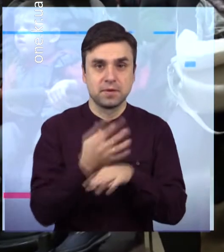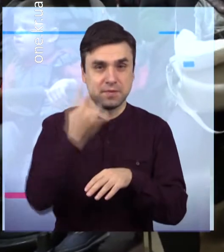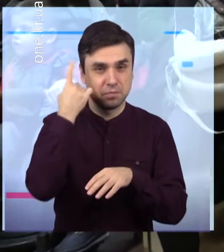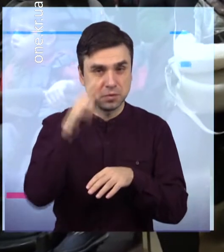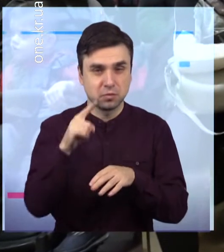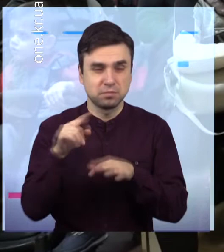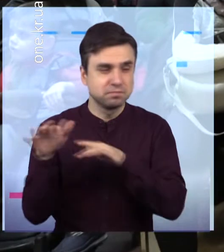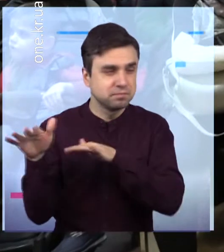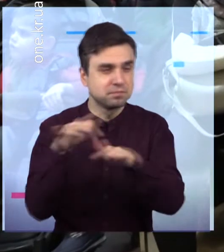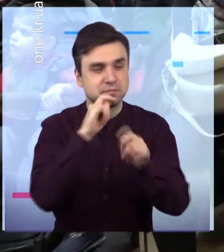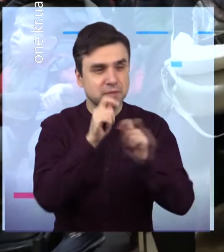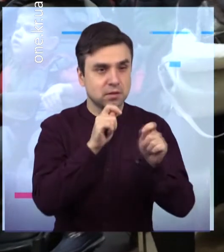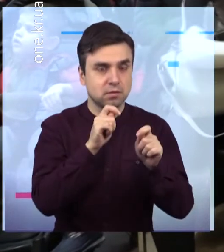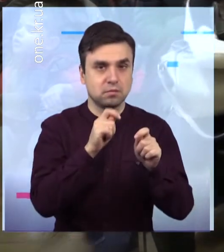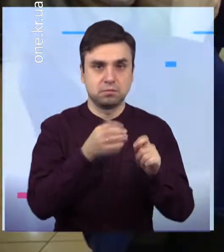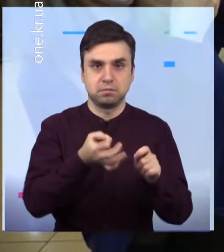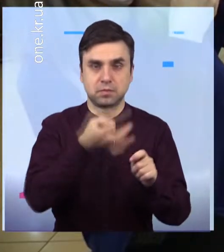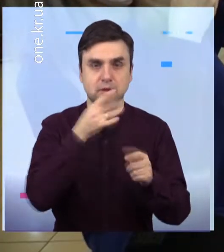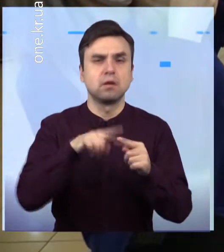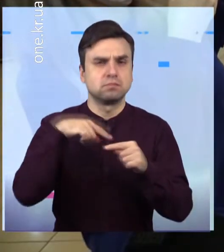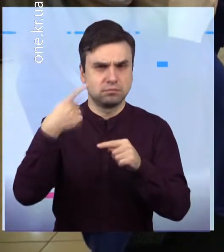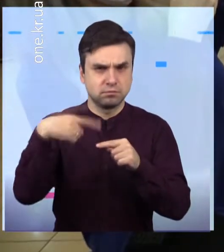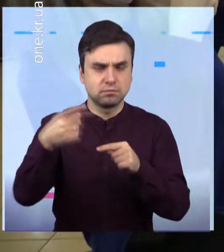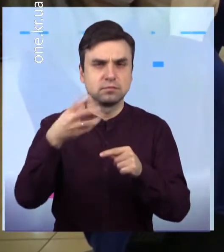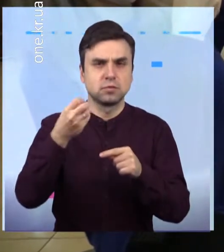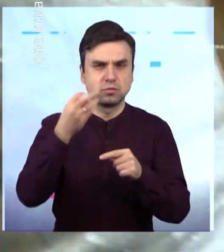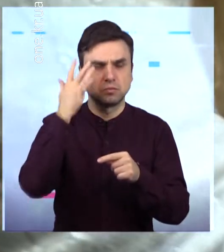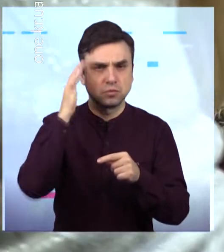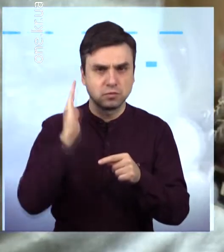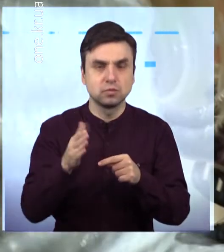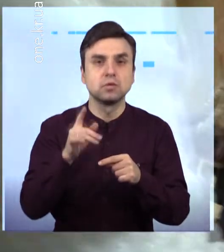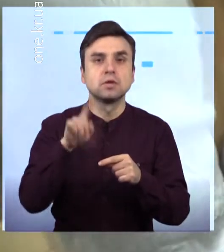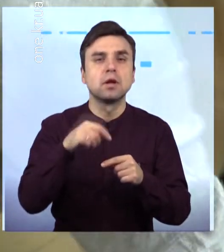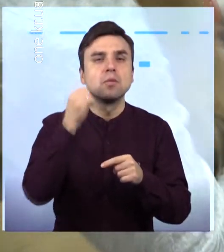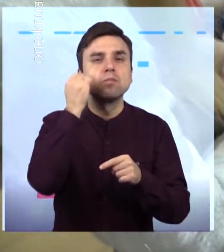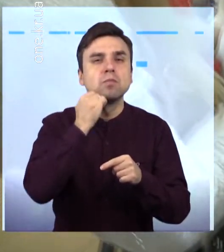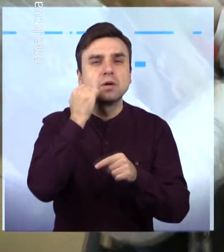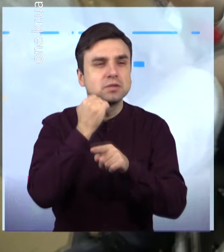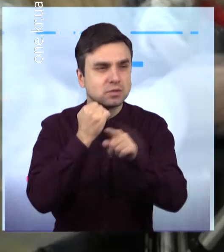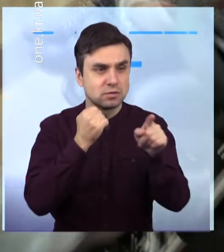акцію підтримки вже для людей літнього віку Валерія Волкова, Микита Бондаренко, Перший міський